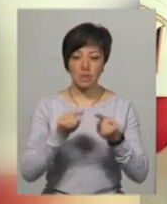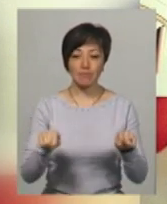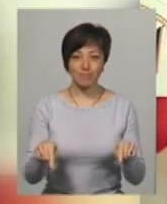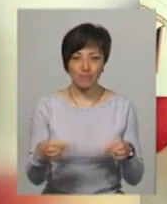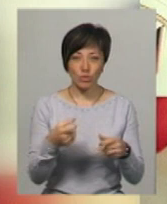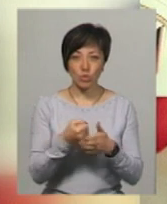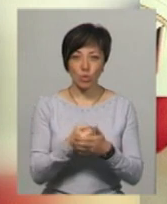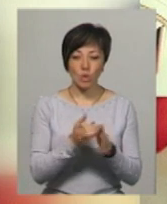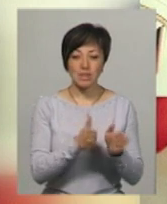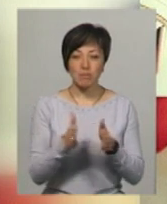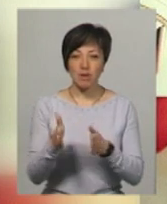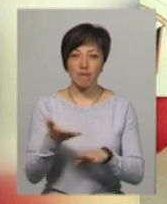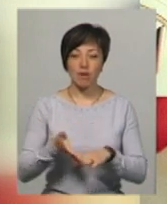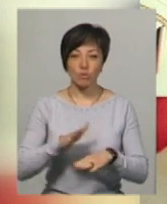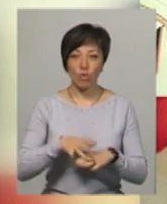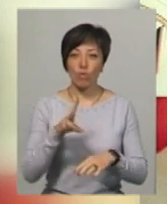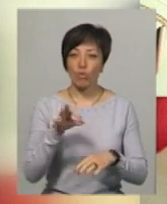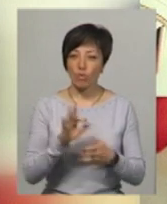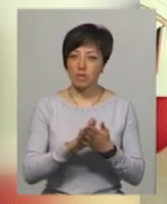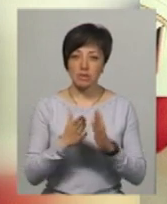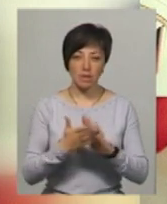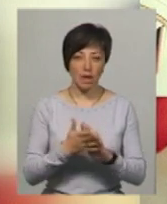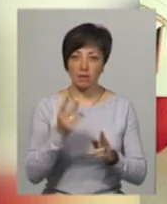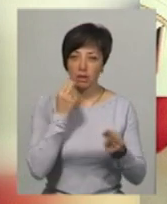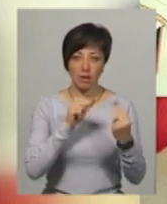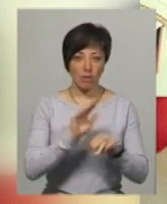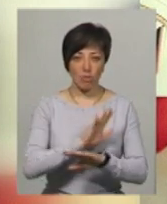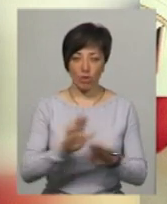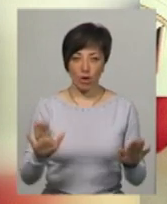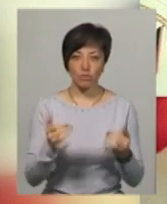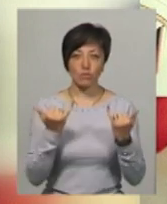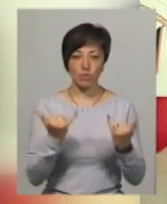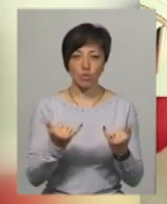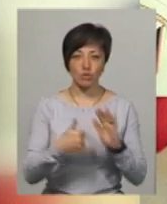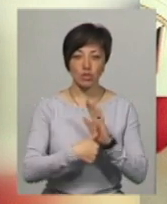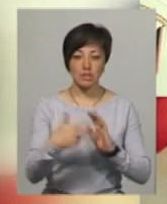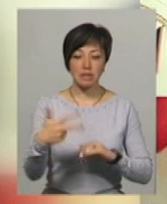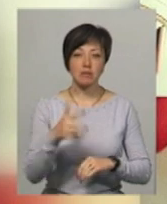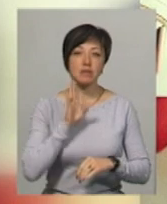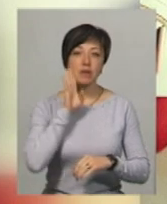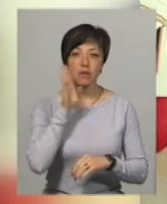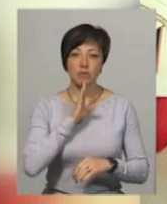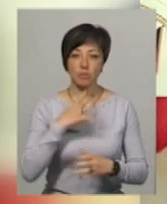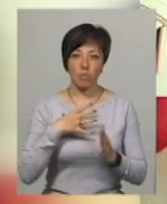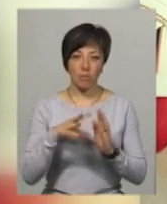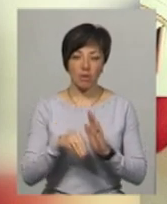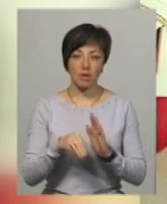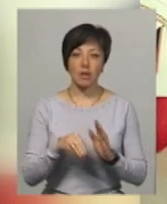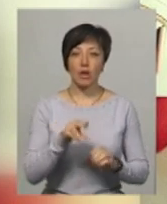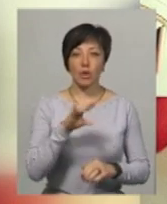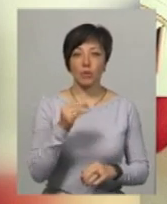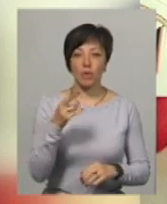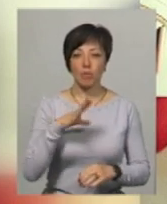стабілізувати до стабільно важкого. Та стан Юлії Лясоти не покращився. Сьогодні о 6.30 ранку вона померла. Юлія